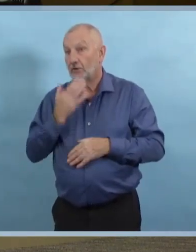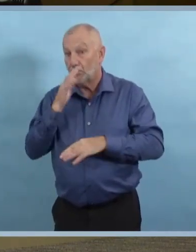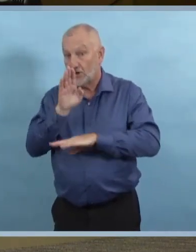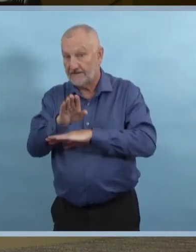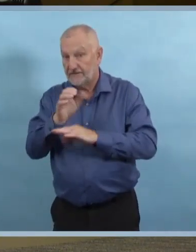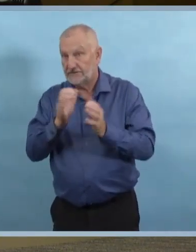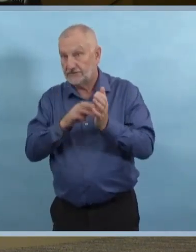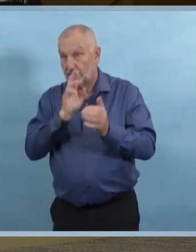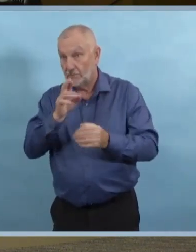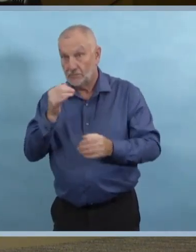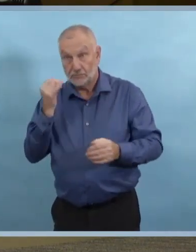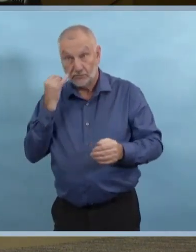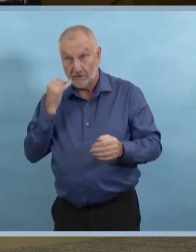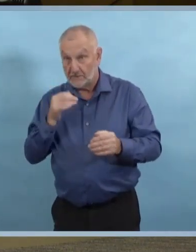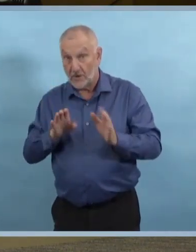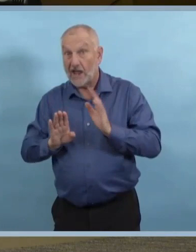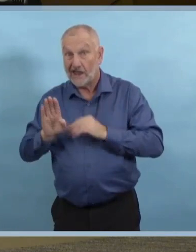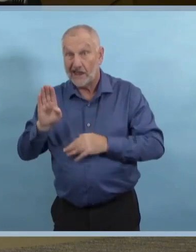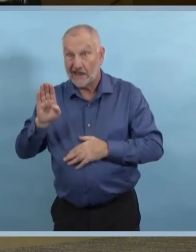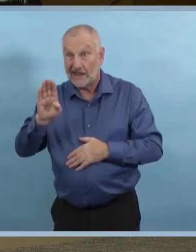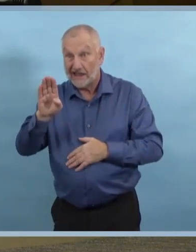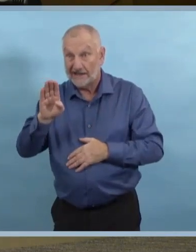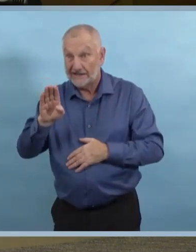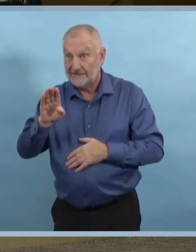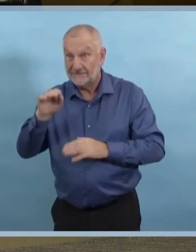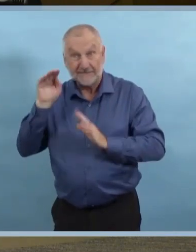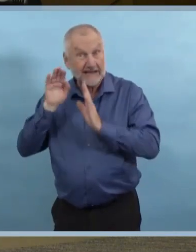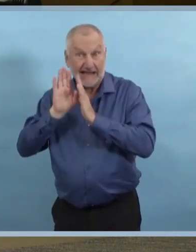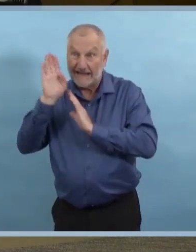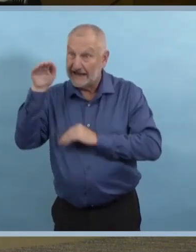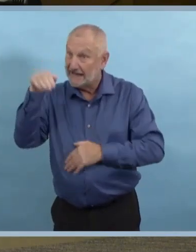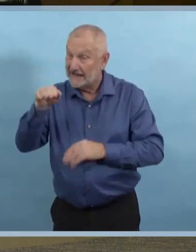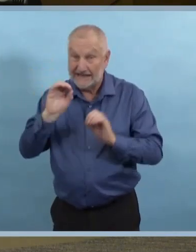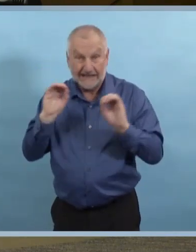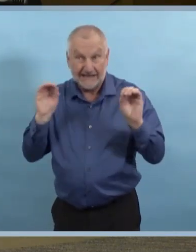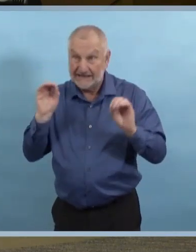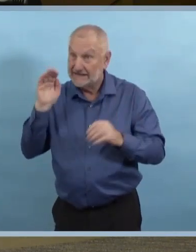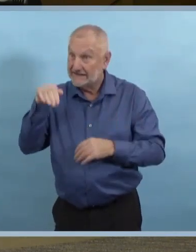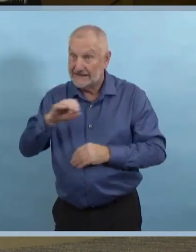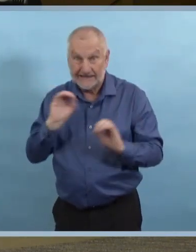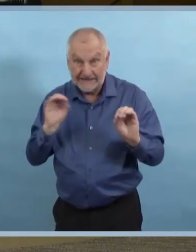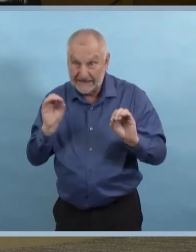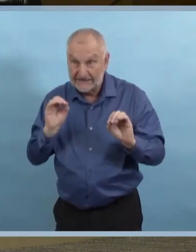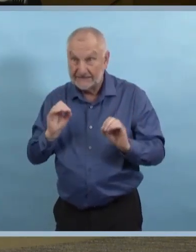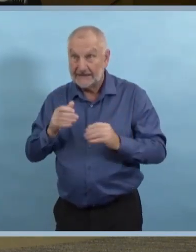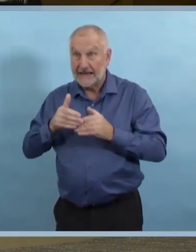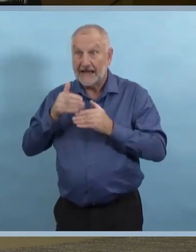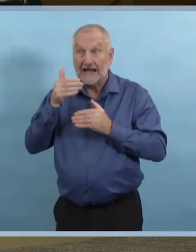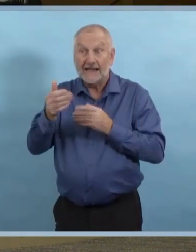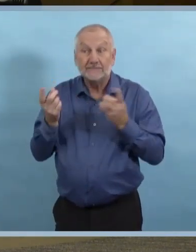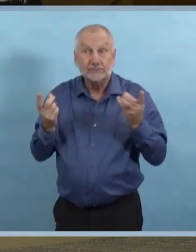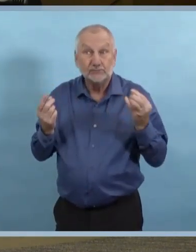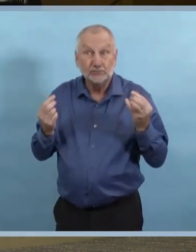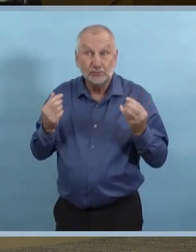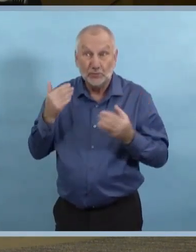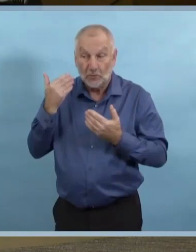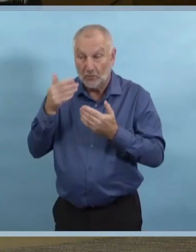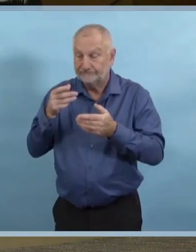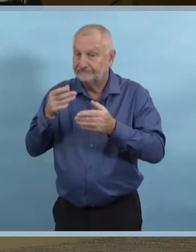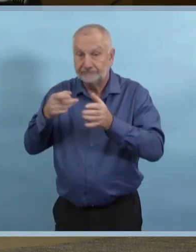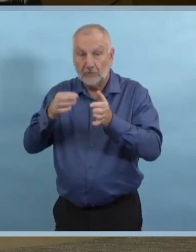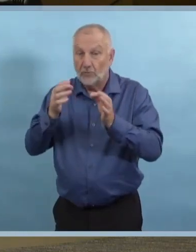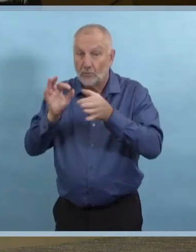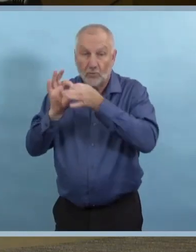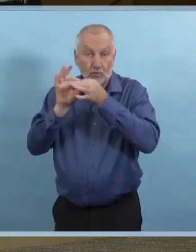quelle est la prochaine étape en termes de restrictions? Est-ce qu'on va devoir revenir aux mêmes restrictions ou au confinement que nous avions au printemps